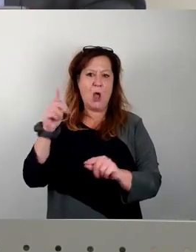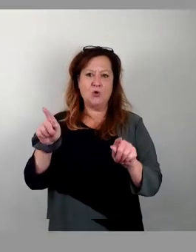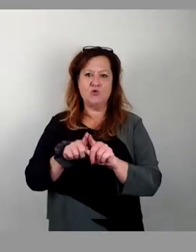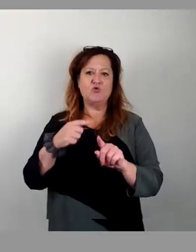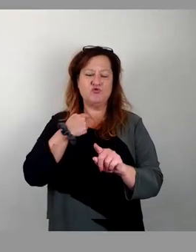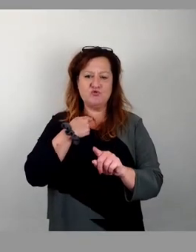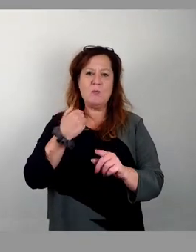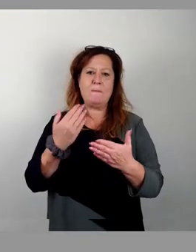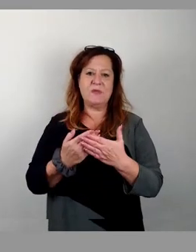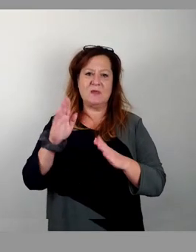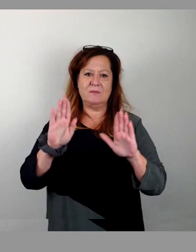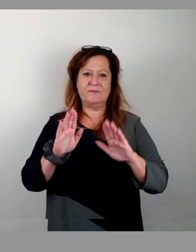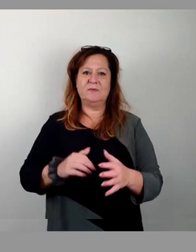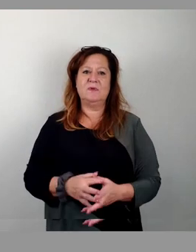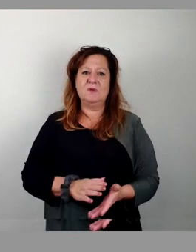Stimmzeichen.